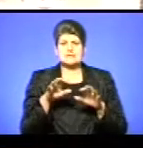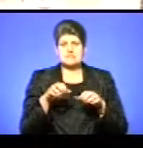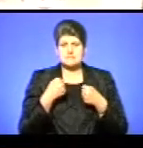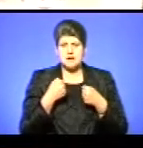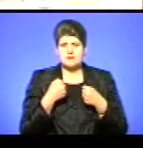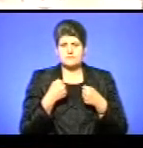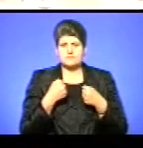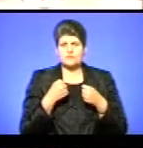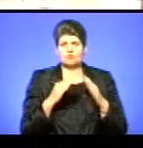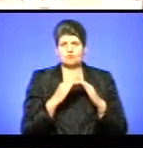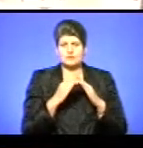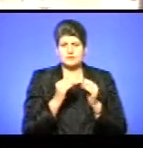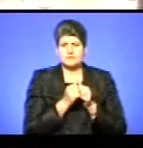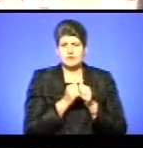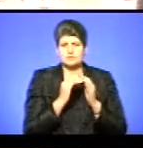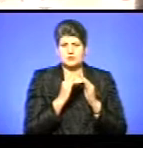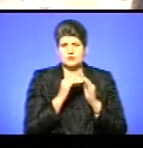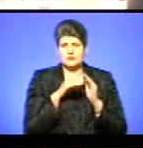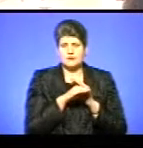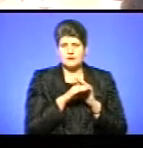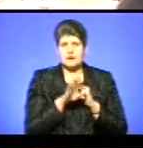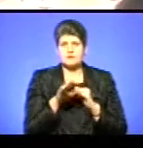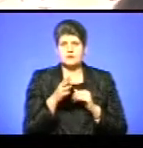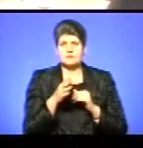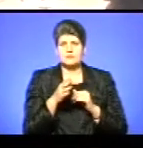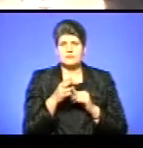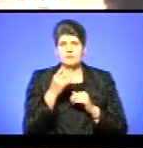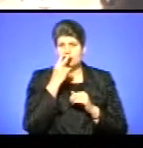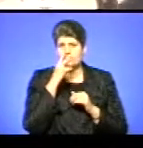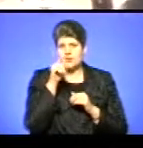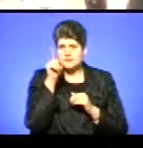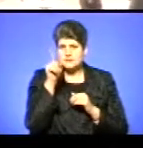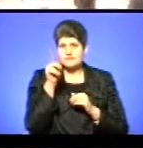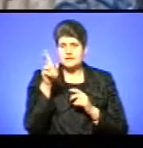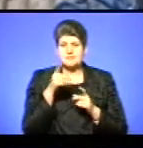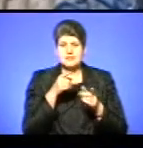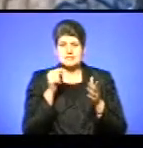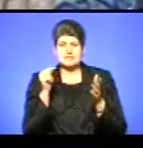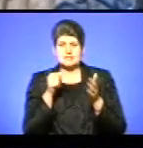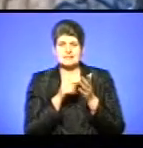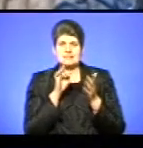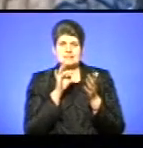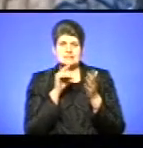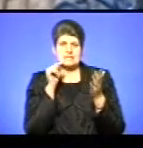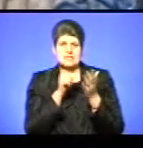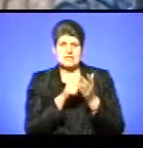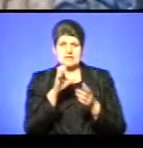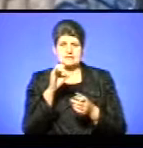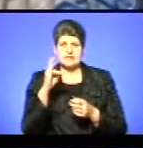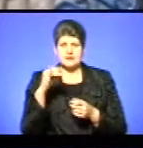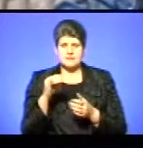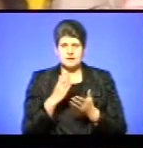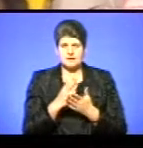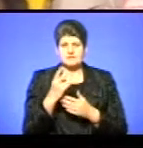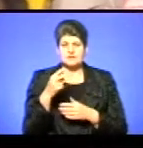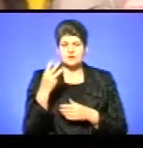в будинок, під накриття, а потім гарно пальчиком показав, бачите, вон там, там сидить снайпер. 23-річний Олексій перебував